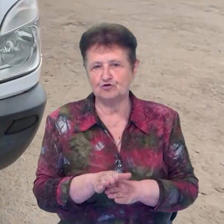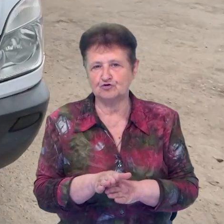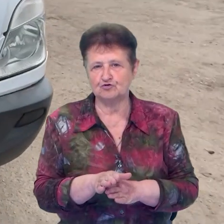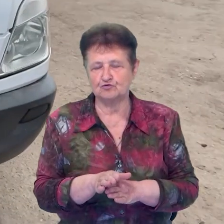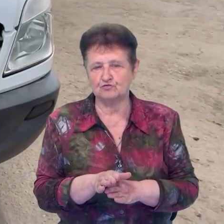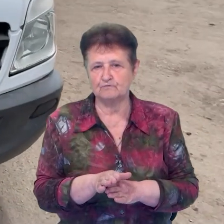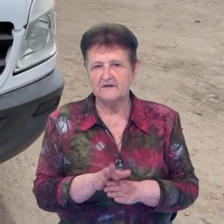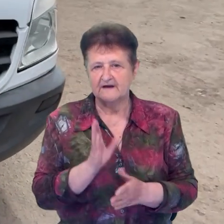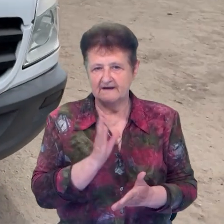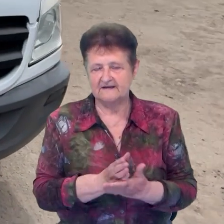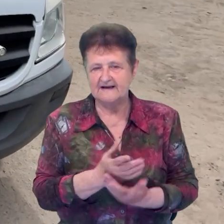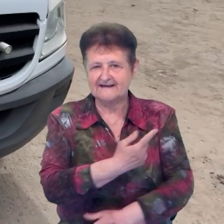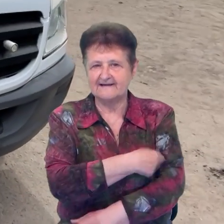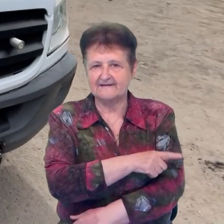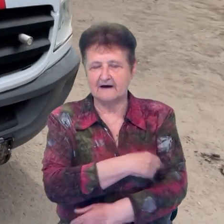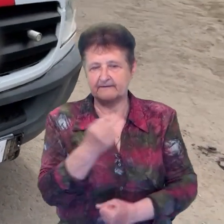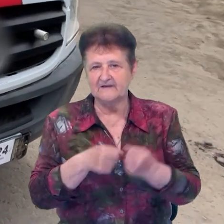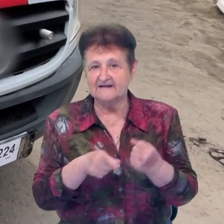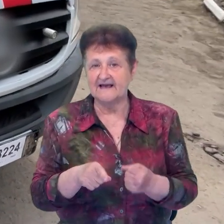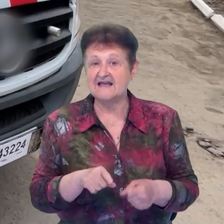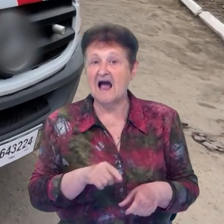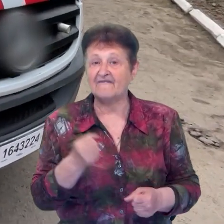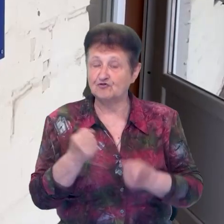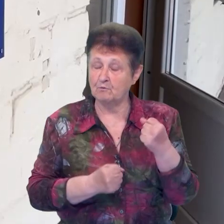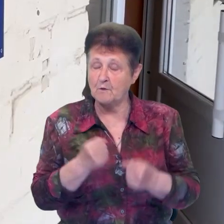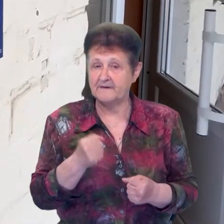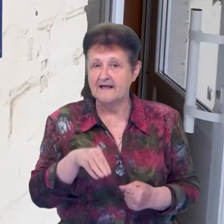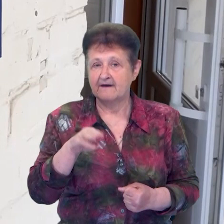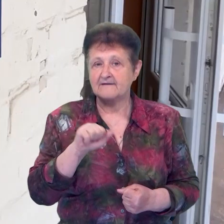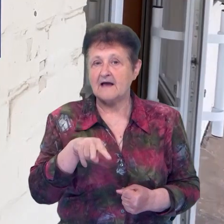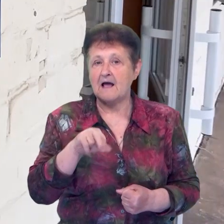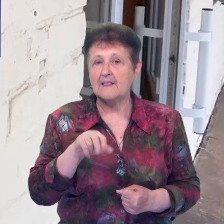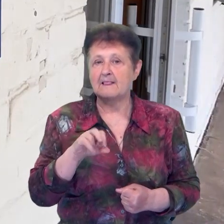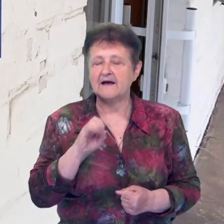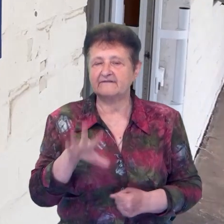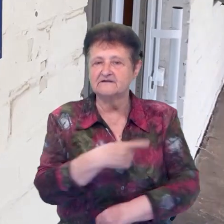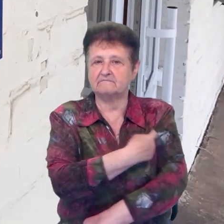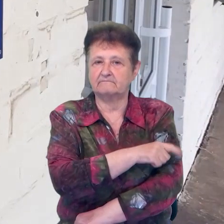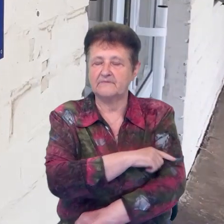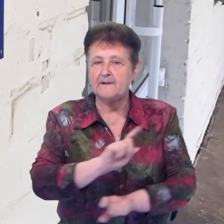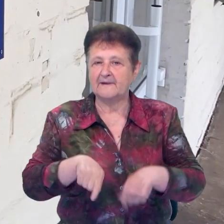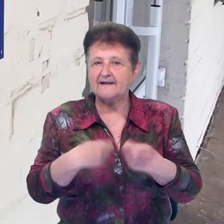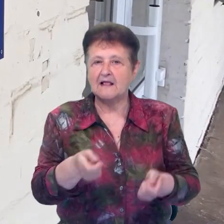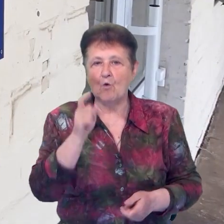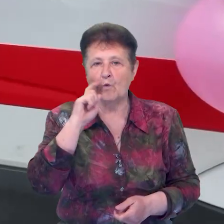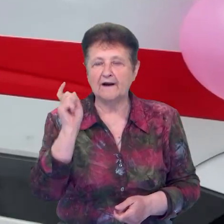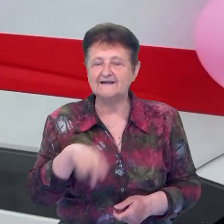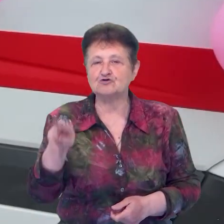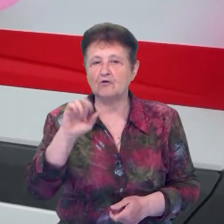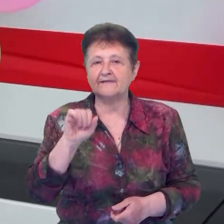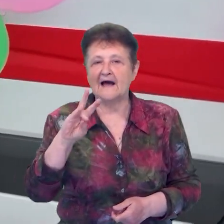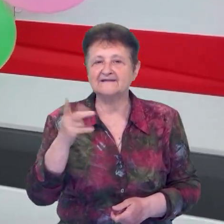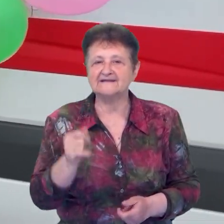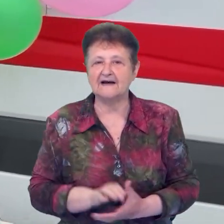є санітарним транспортом. Цей автомобіль швидкої допомоги Талалаївській центральній лікарні передала українсько-данська